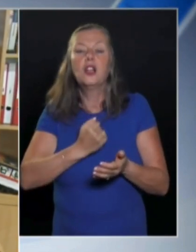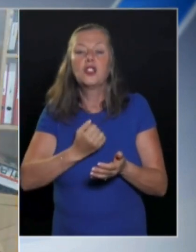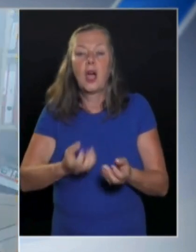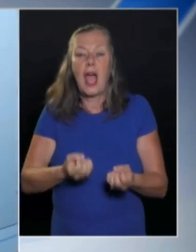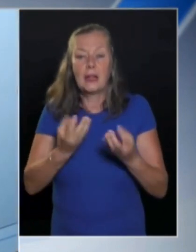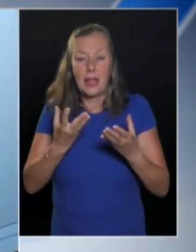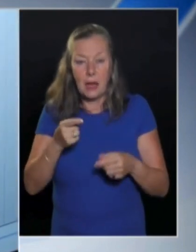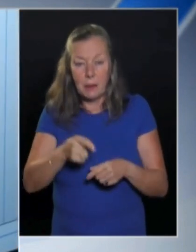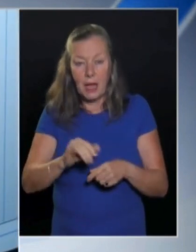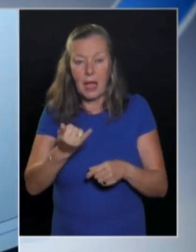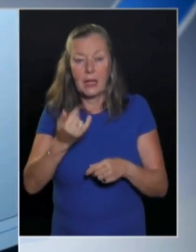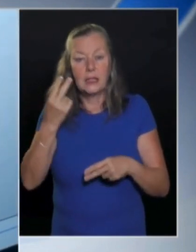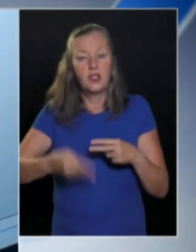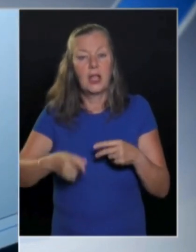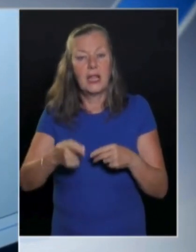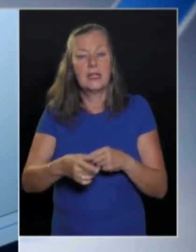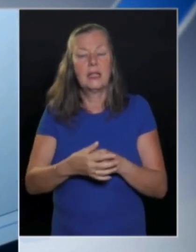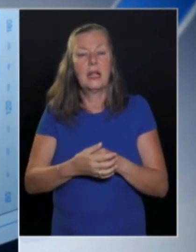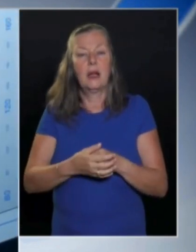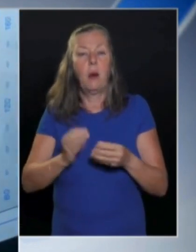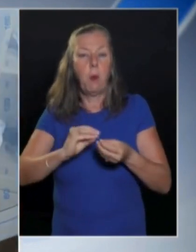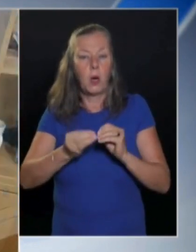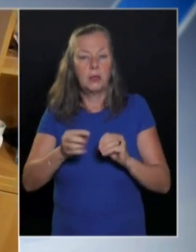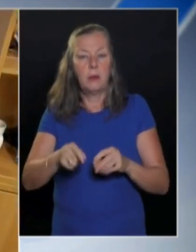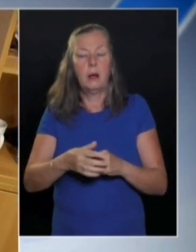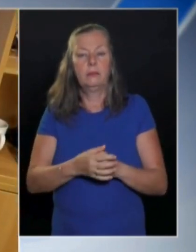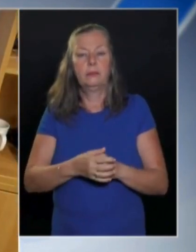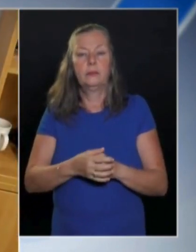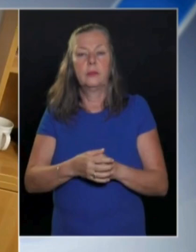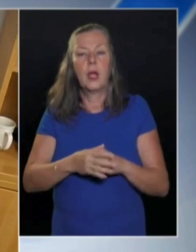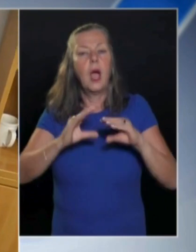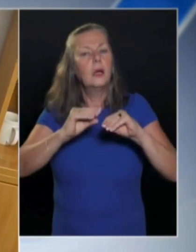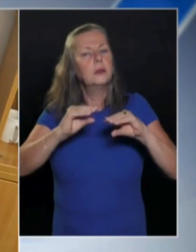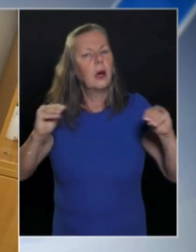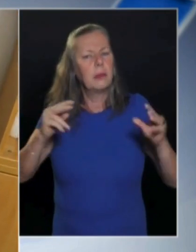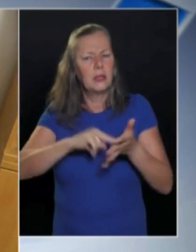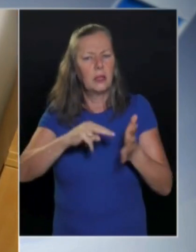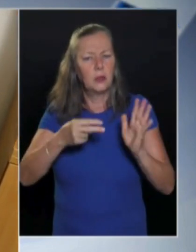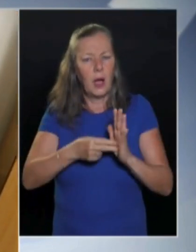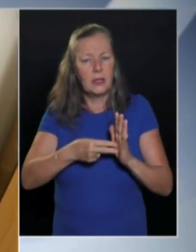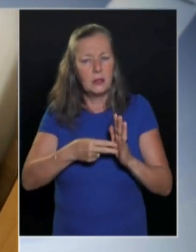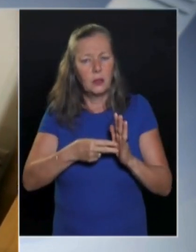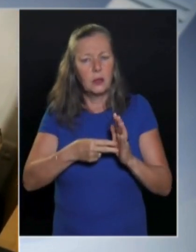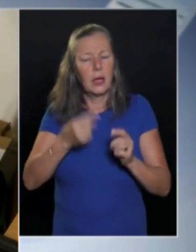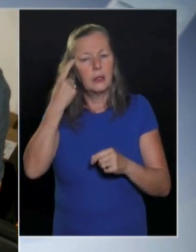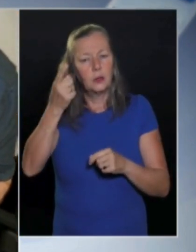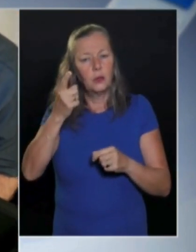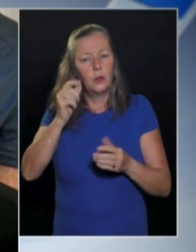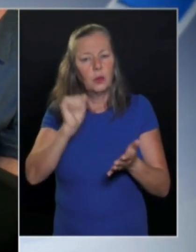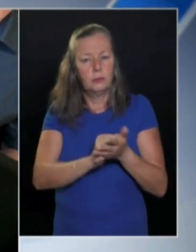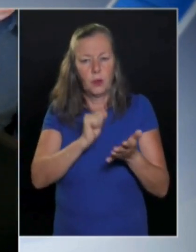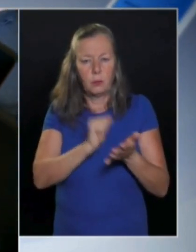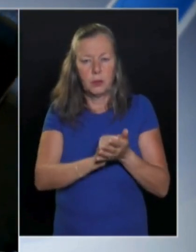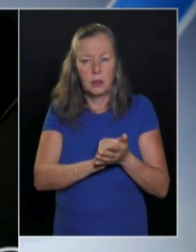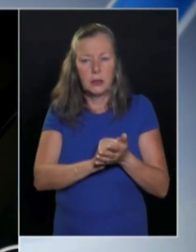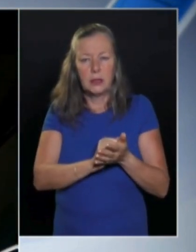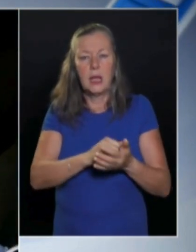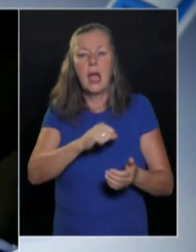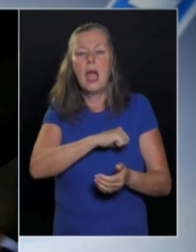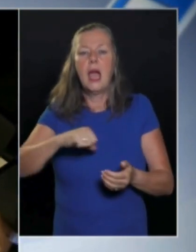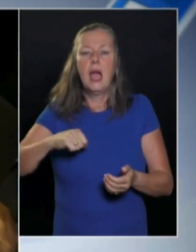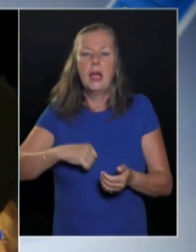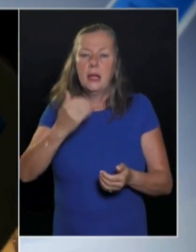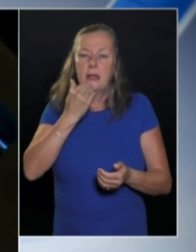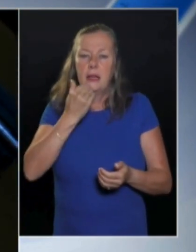gyártású termékeket is készítenek a boltban. Főleg a tapintható eszközöket tudjuk ezzel nyomtatni, amire